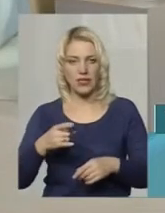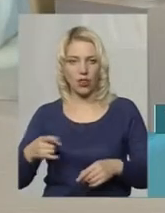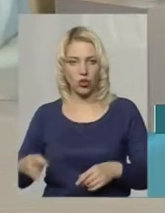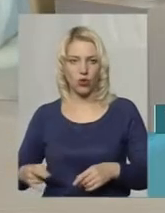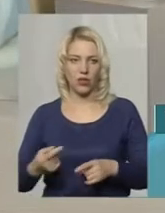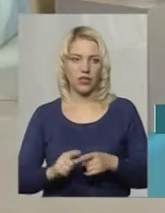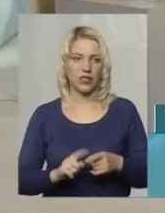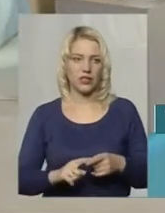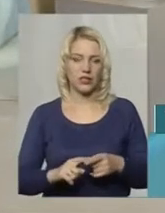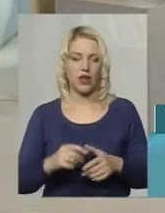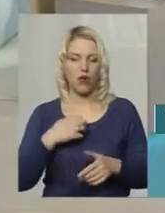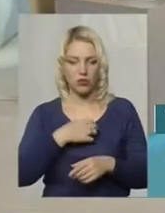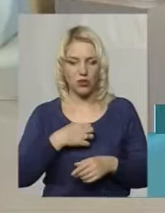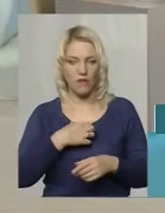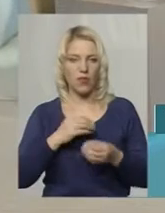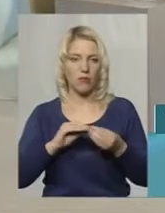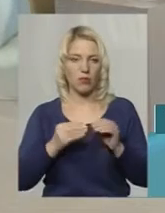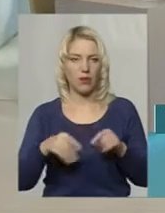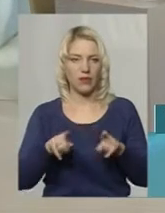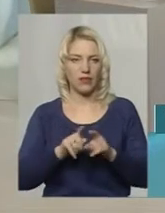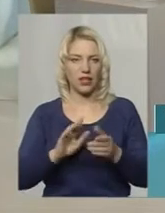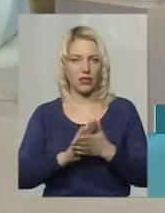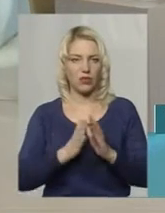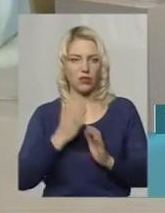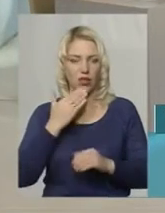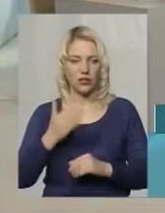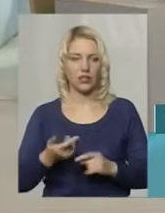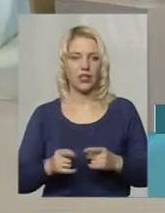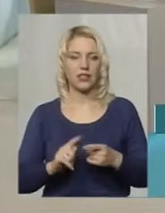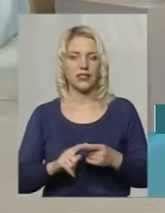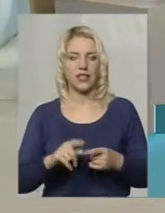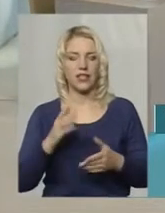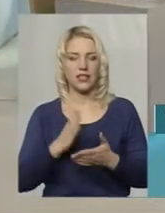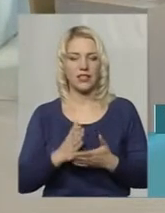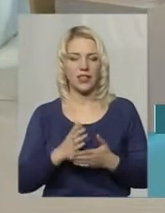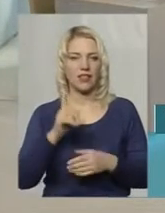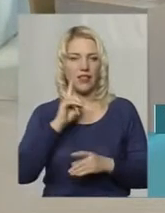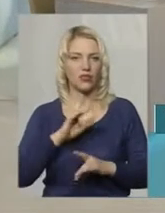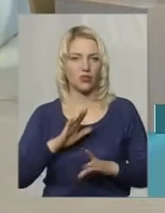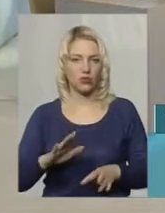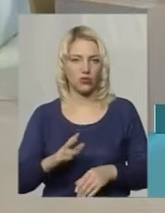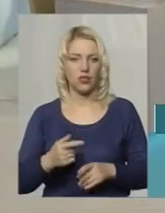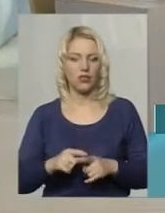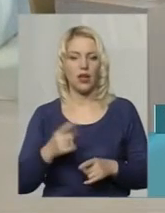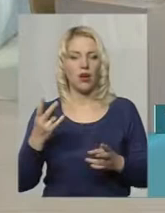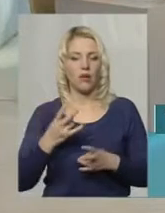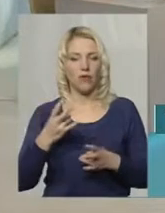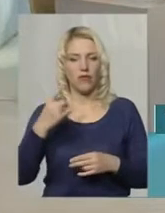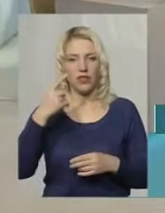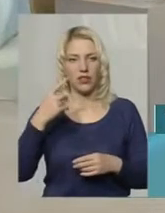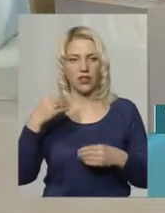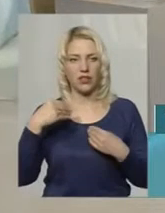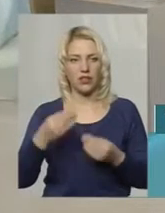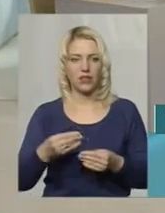Це, Романе, основна проблема в такій ситуації? Взагалі так, це є великі незручності. Тобто, по-перше, ми повинні згадати про